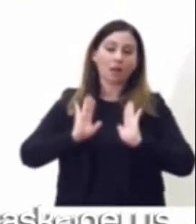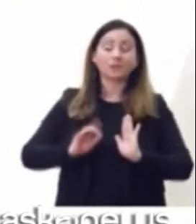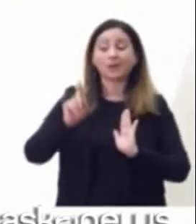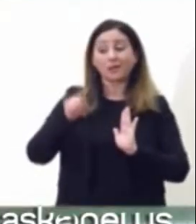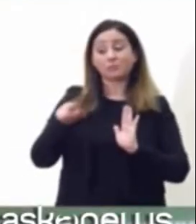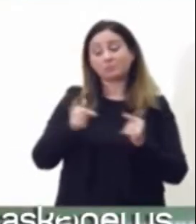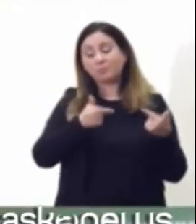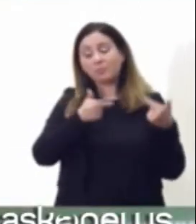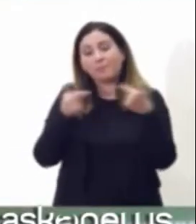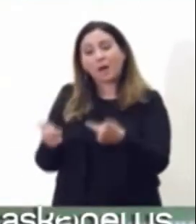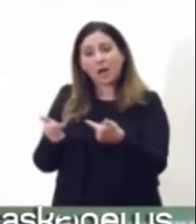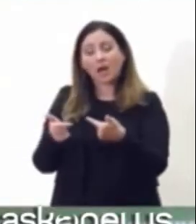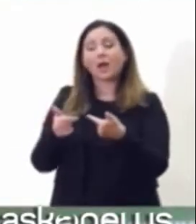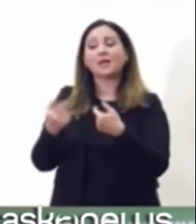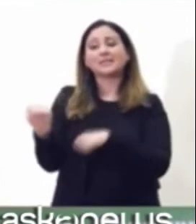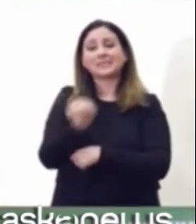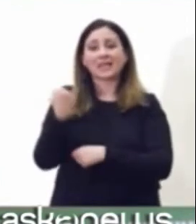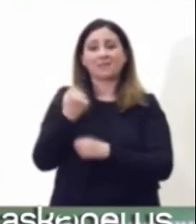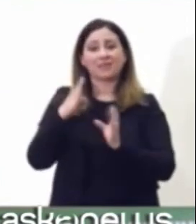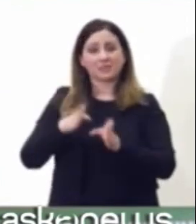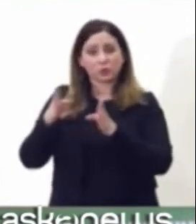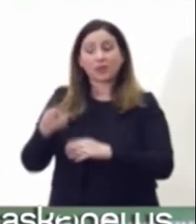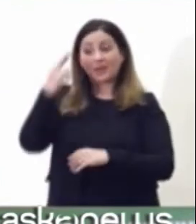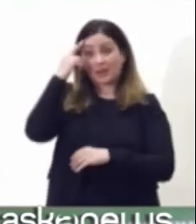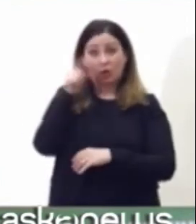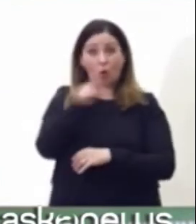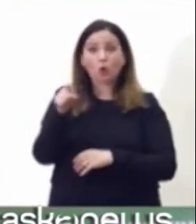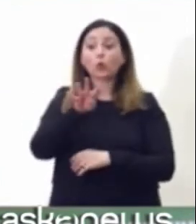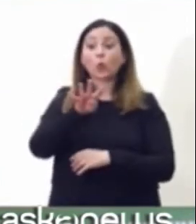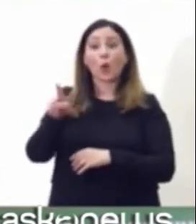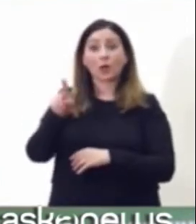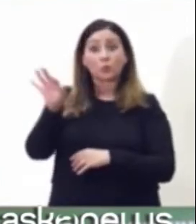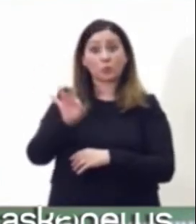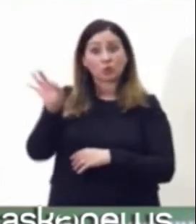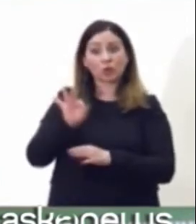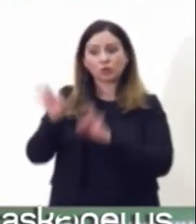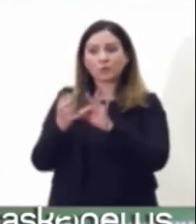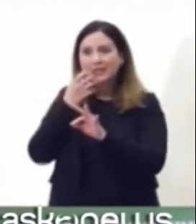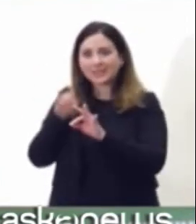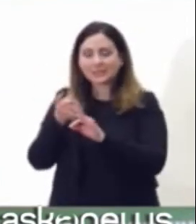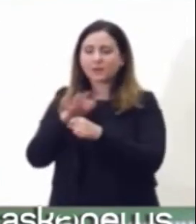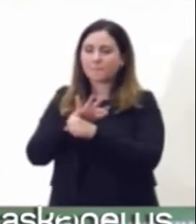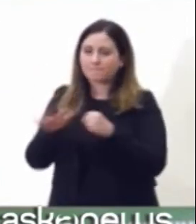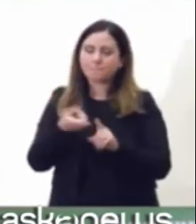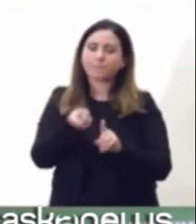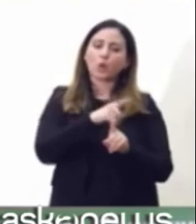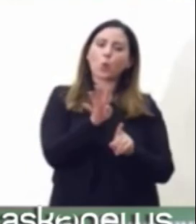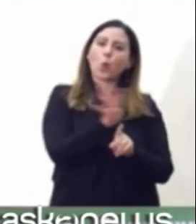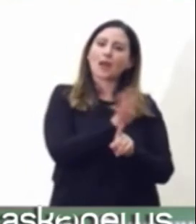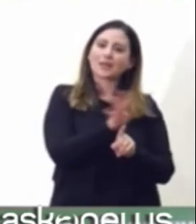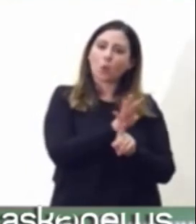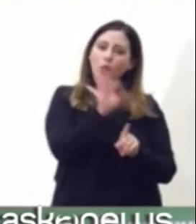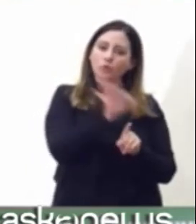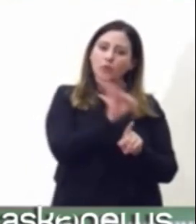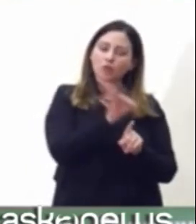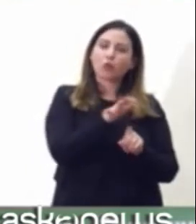dei servizi ospedalieri, ricordo il 41% delle terapie intensive saturate e il 44% dei